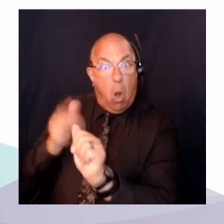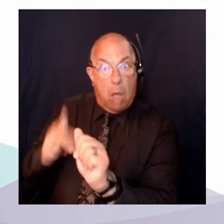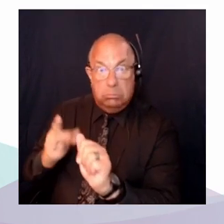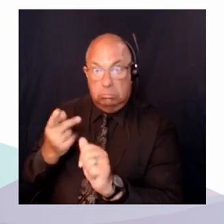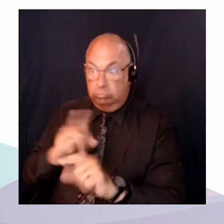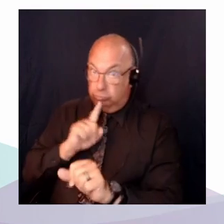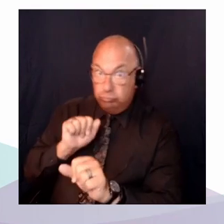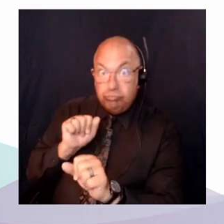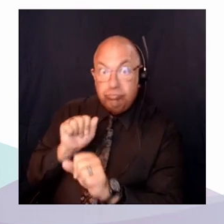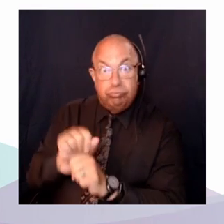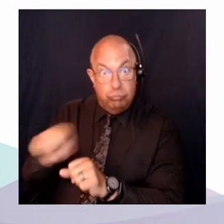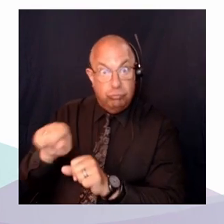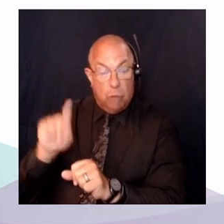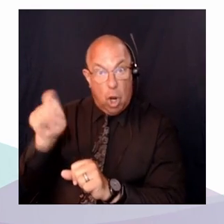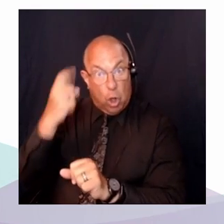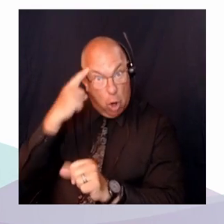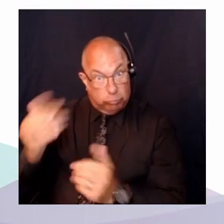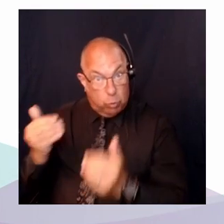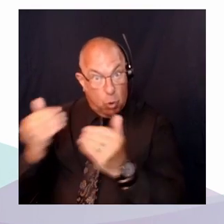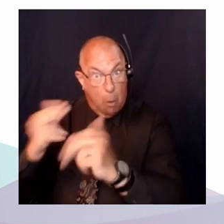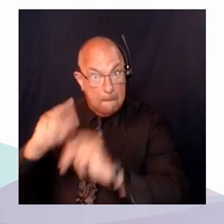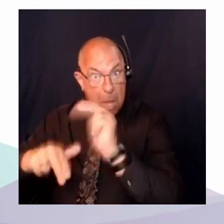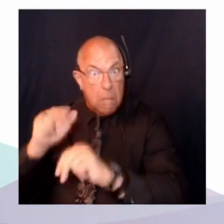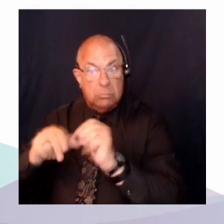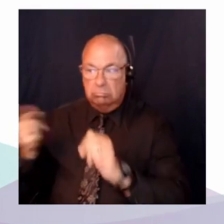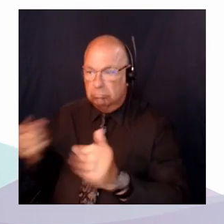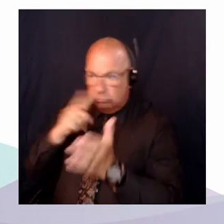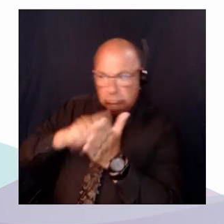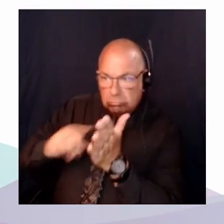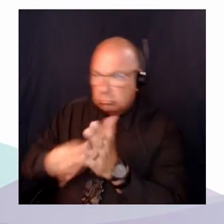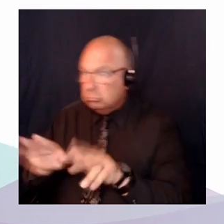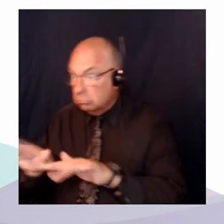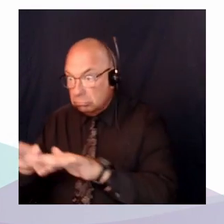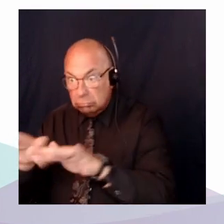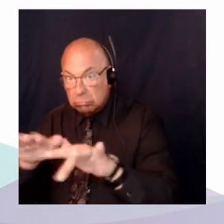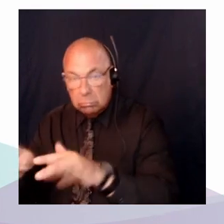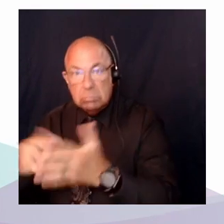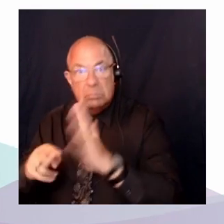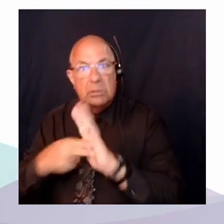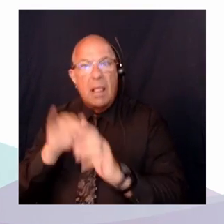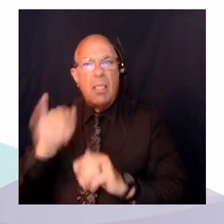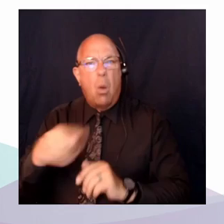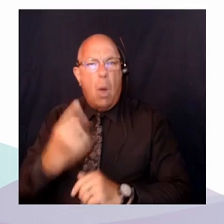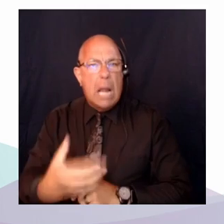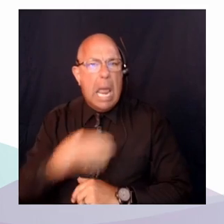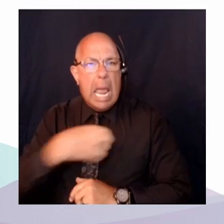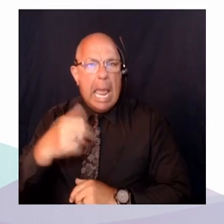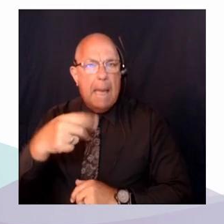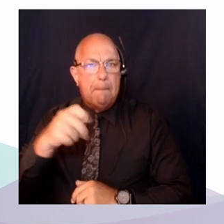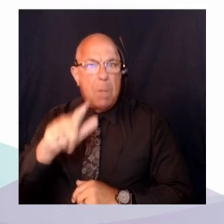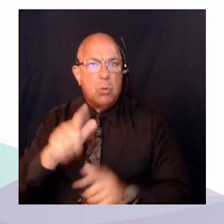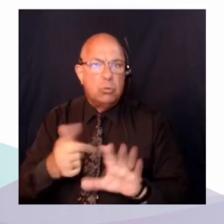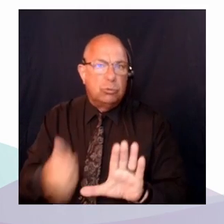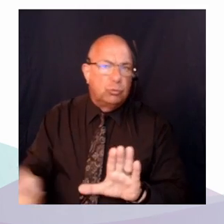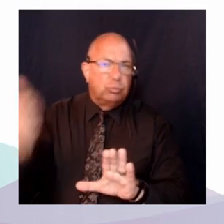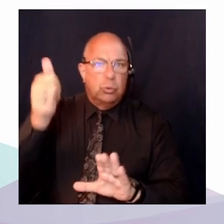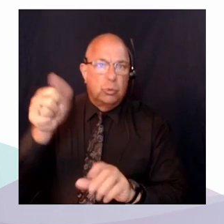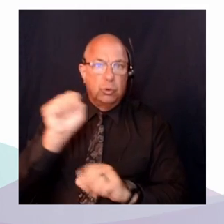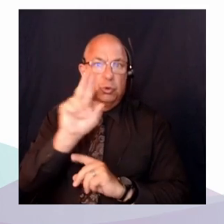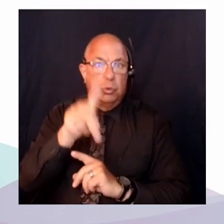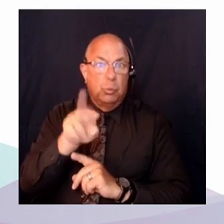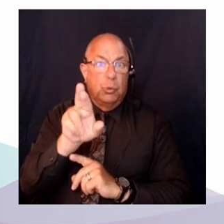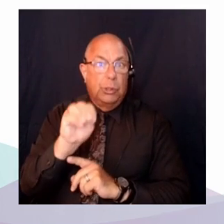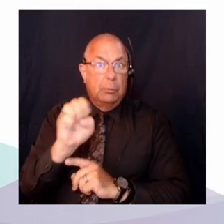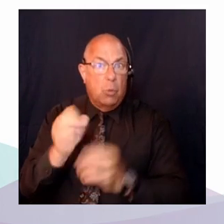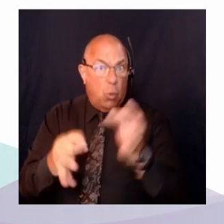appel, il s'est monté jusqu'en Cour suprême du Canada, parce qu'on se demandait s'il s'était légitime pour un tribunal judiciaire de rendre une telle